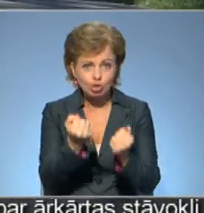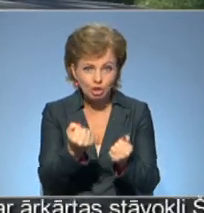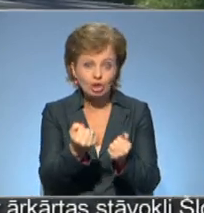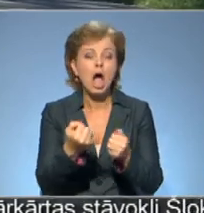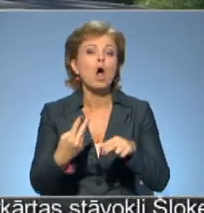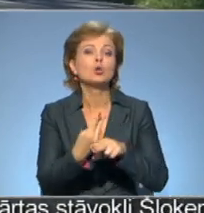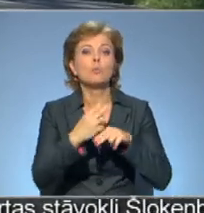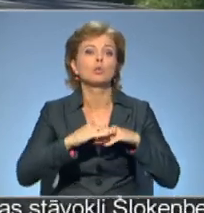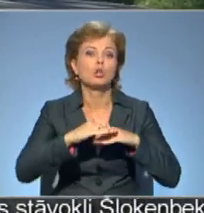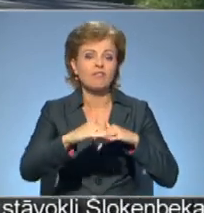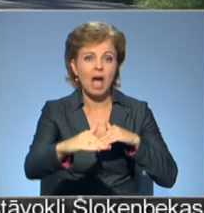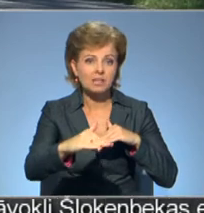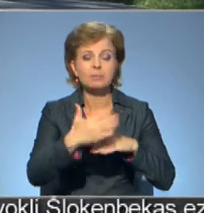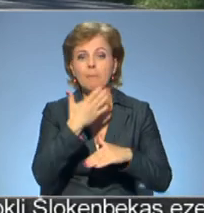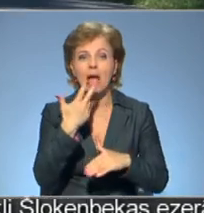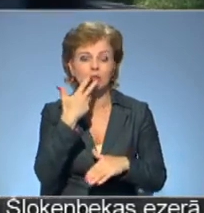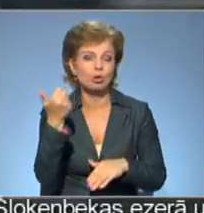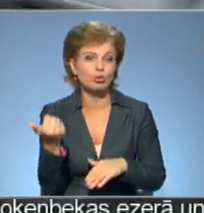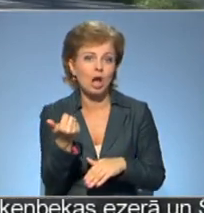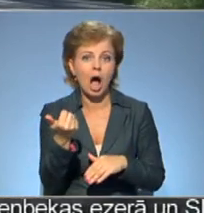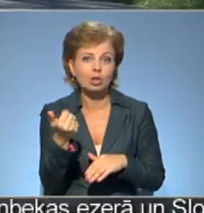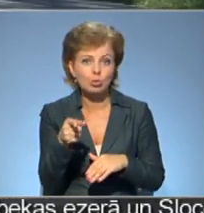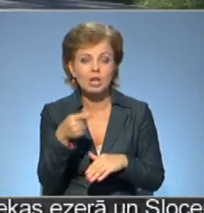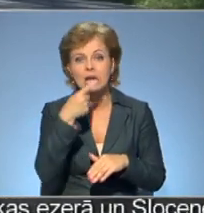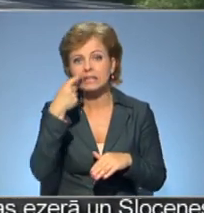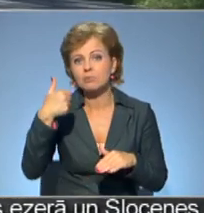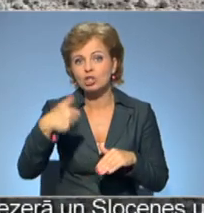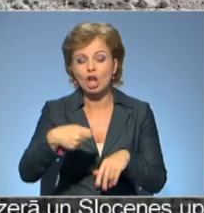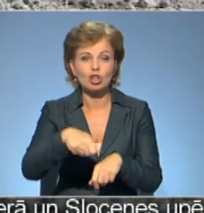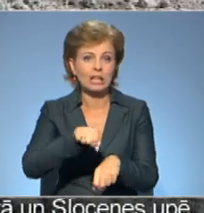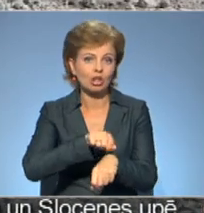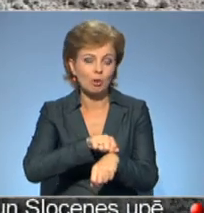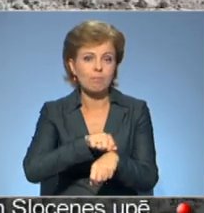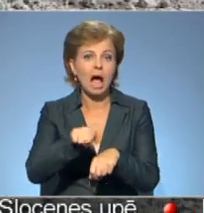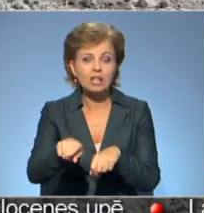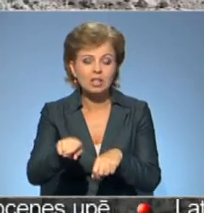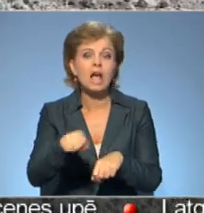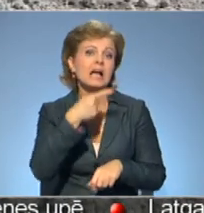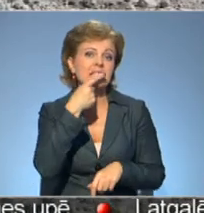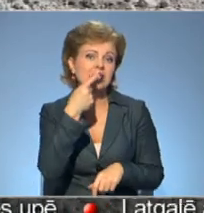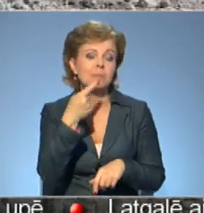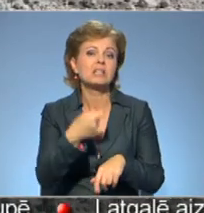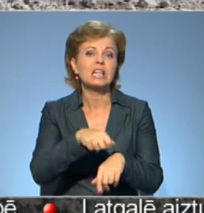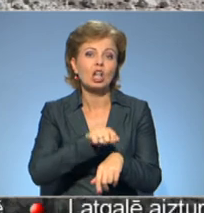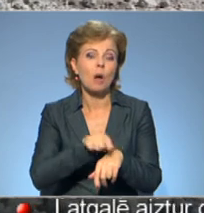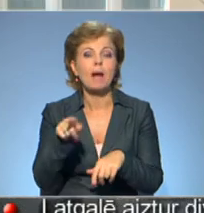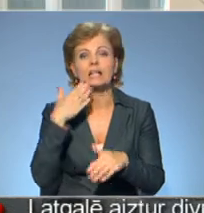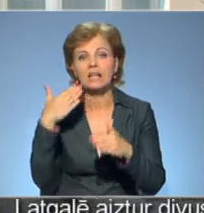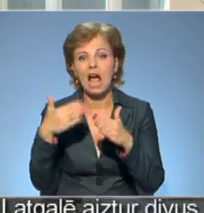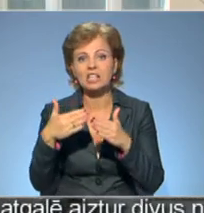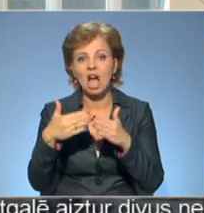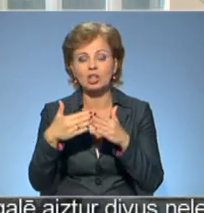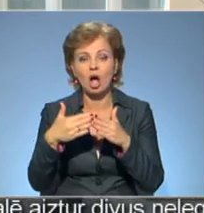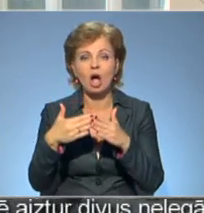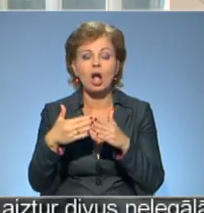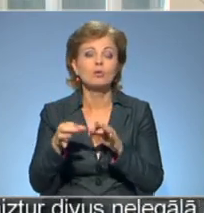dubultās virsmas segumu pēdējo trīs gadu laikā ir nokāti 160 kilometri ceļu, aptuveni 100 kilometri no tiem rēzeknes novadā. Šis